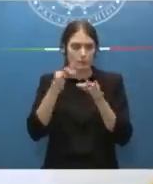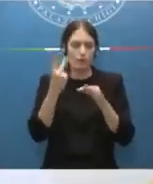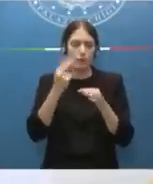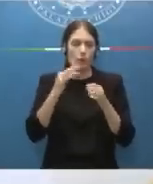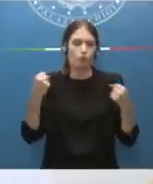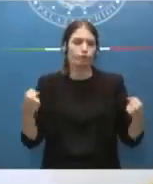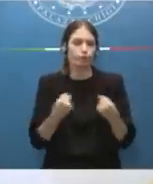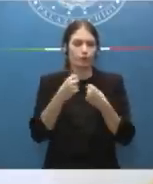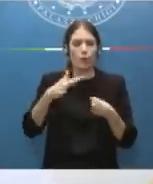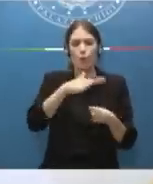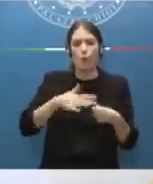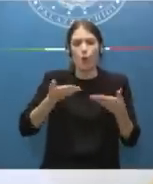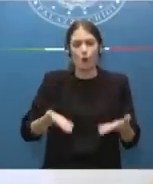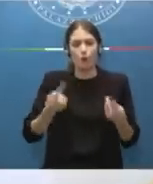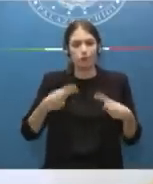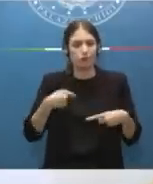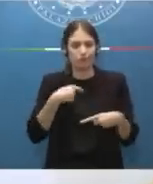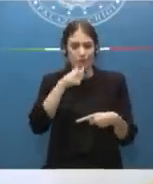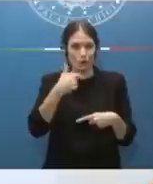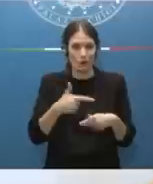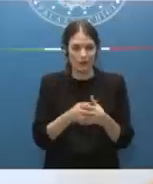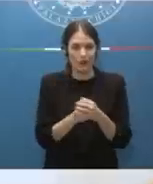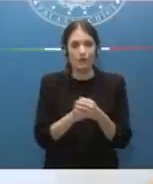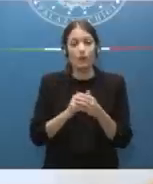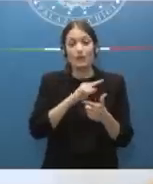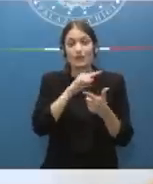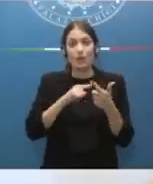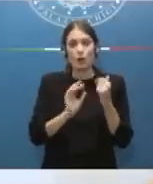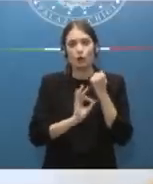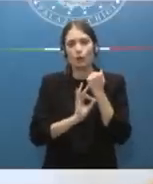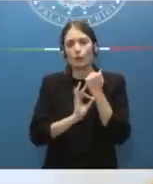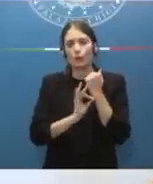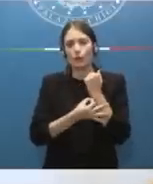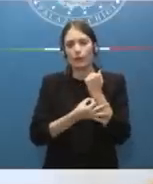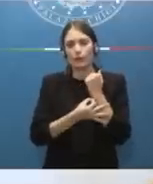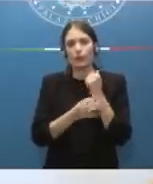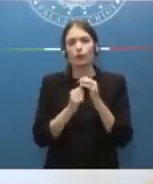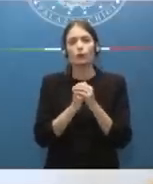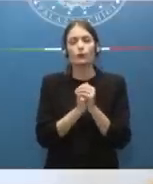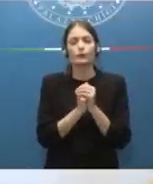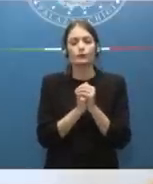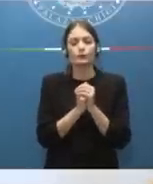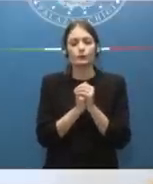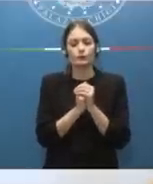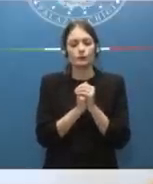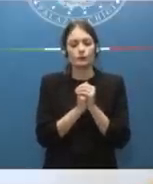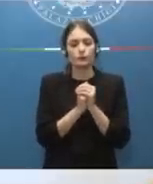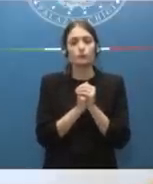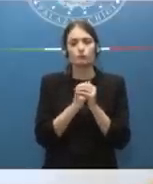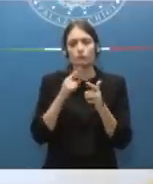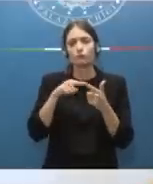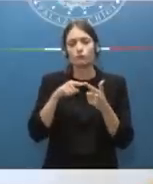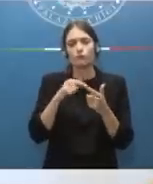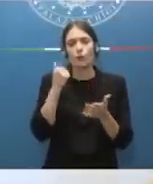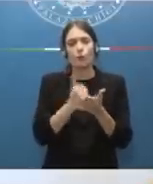con il luogo di stiamo parlando. Il secondo provvedimento che è altrettanto importante